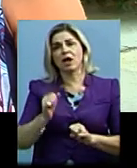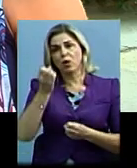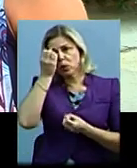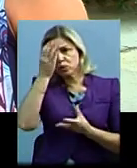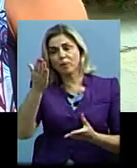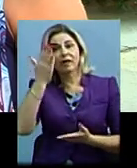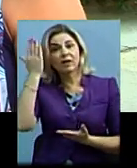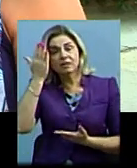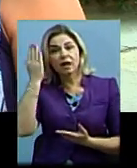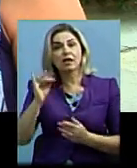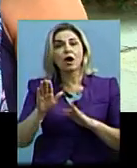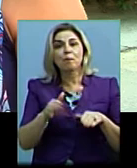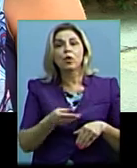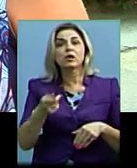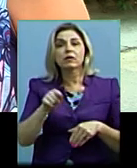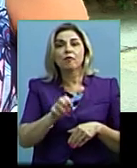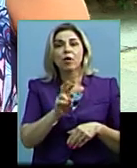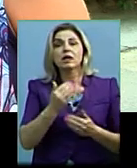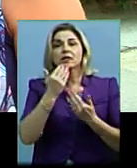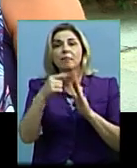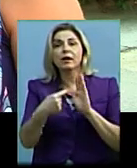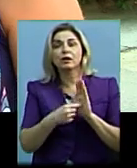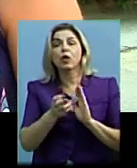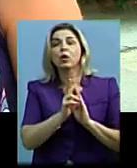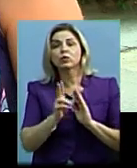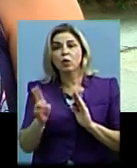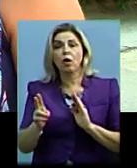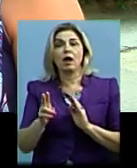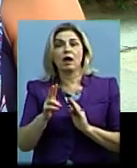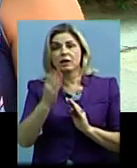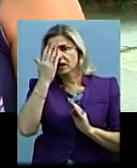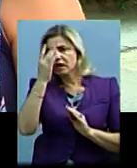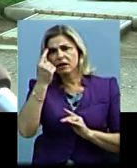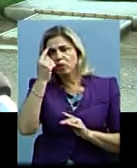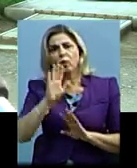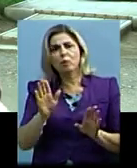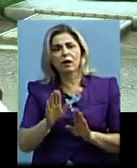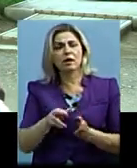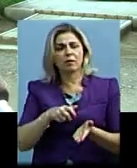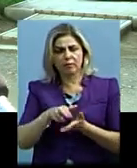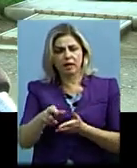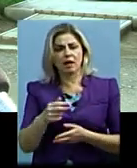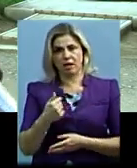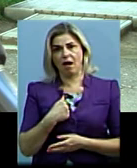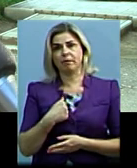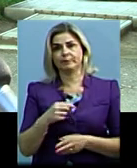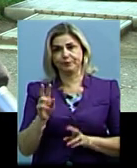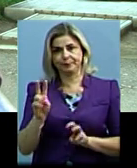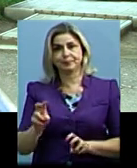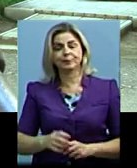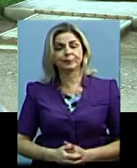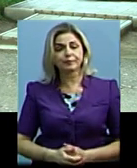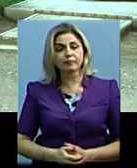І після того, як запитали хто, не замислюючись ступив вперед, і сказав «я». «Заревнував себе, він як